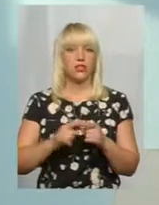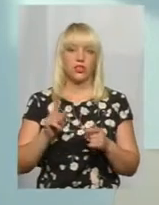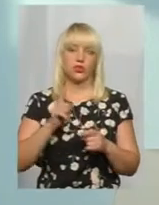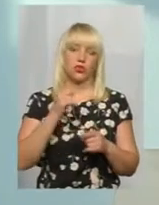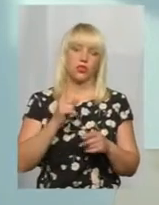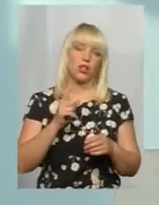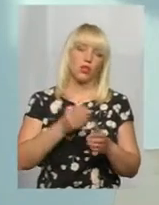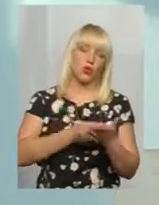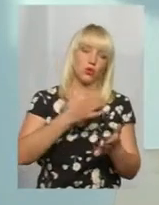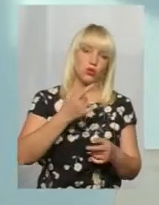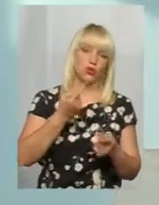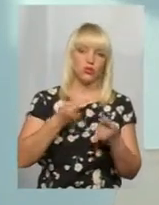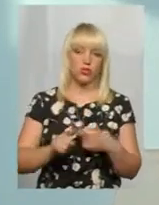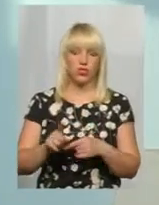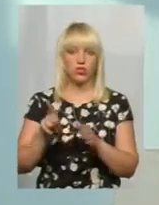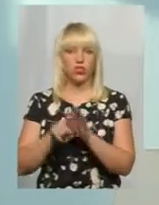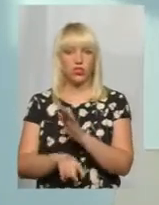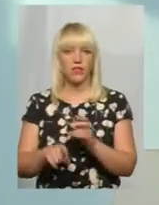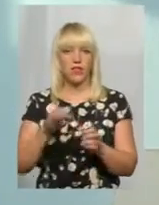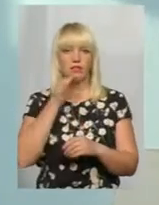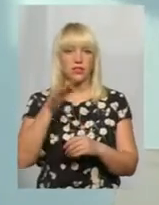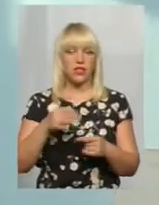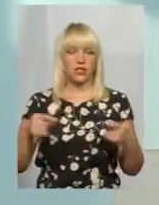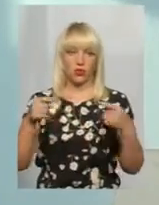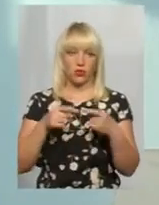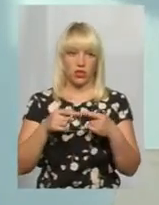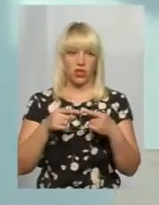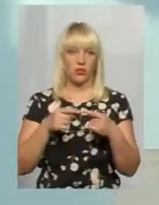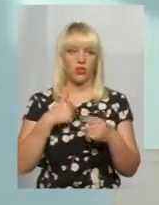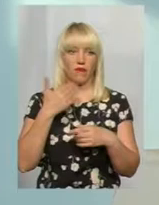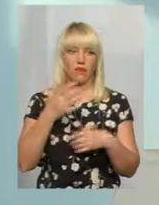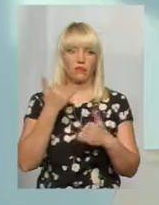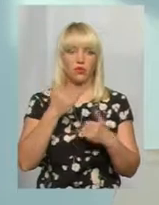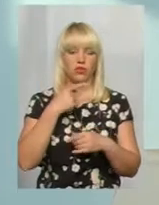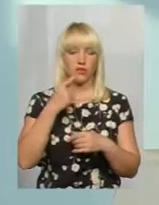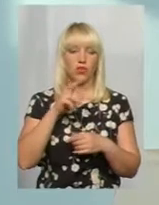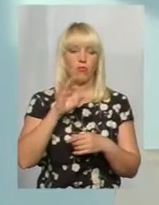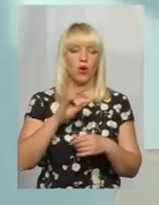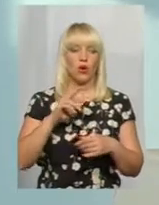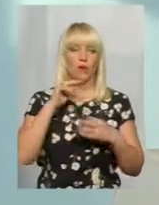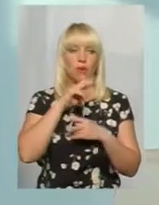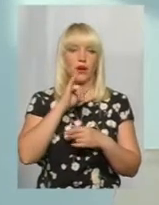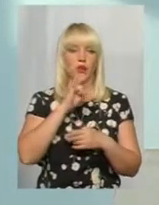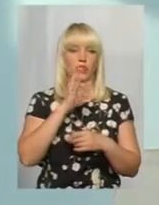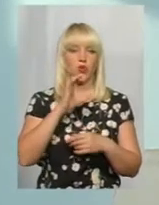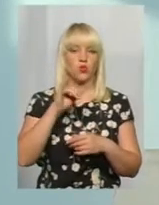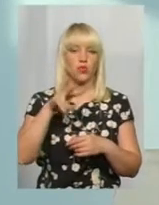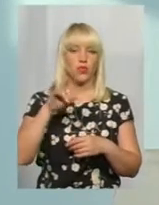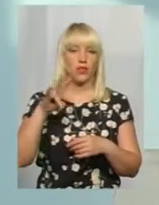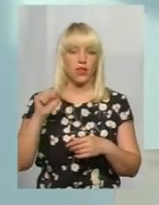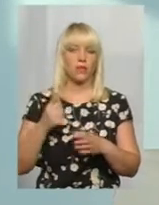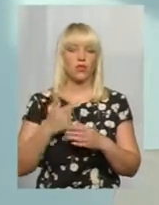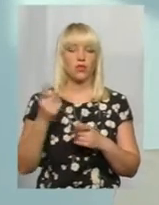дорожче, а щось інше дешевше, і сказати конкретно, ну я вам навіть сьогодні казав, що по препаратах інсуліна, що є одні, які